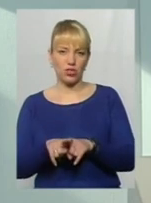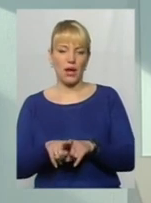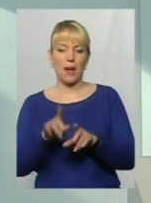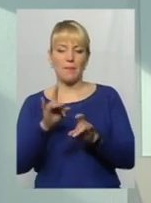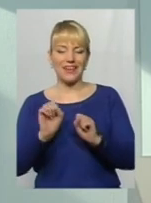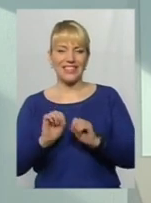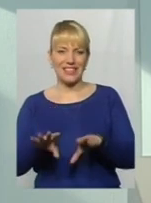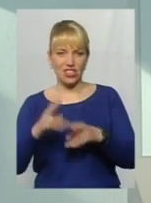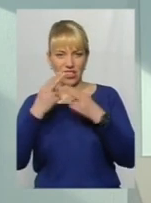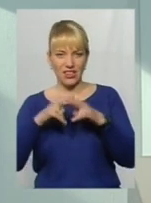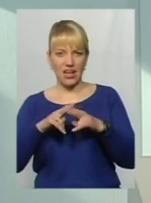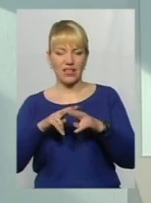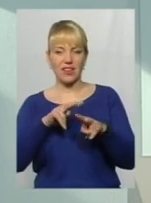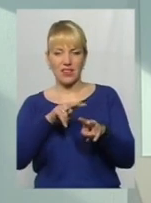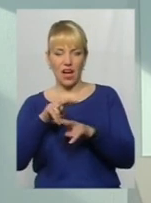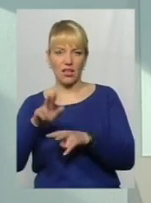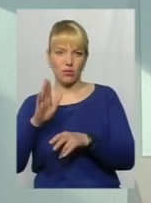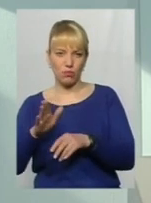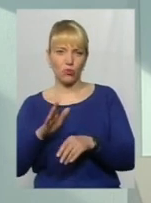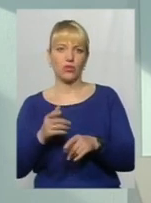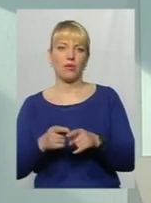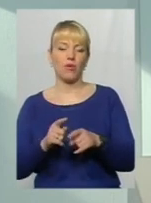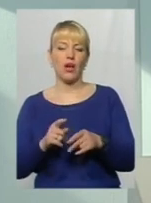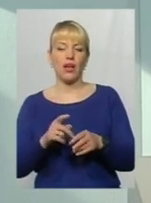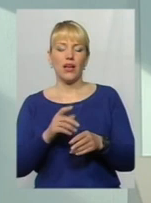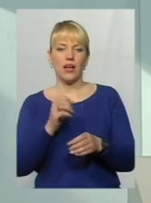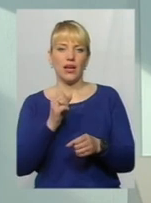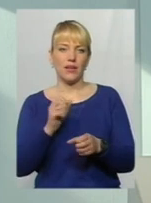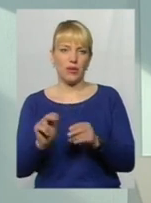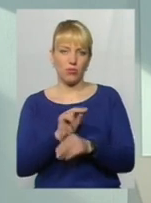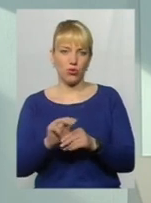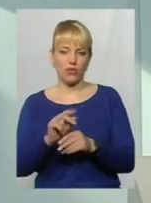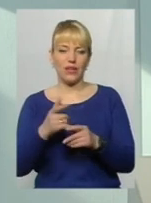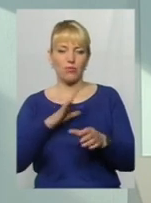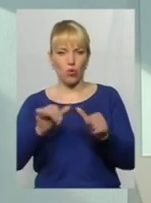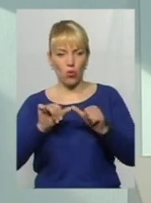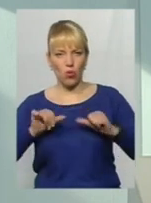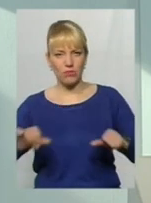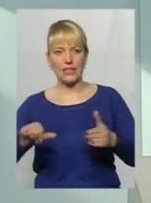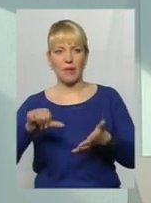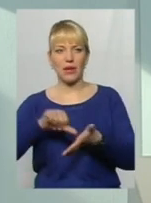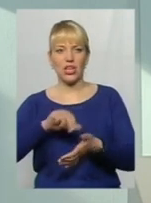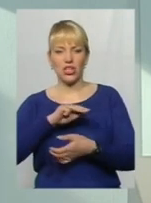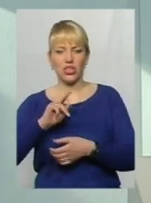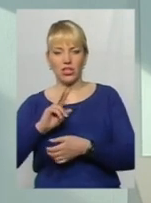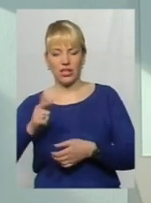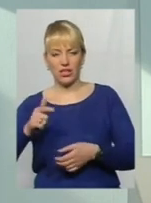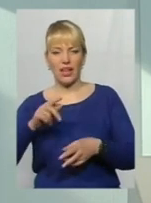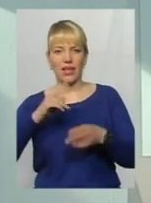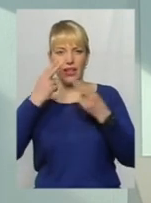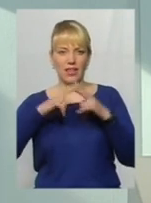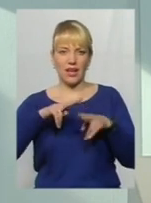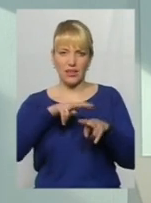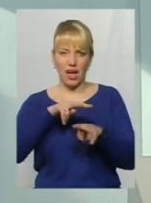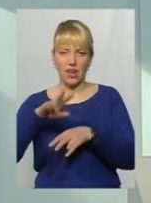здачі технагляду будемо їх переробляти. Це вже комісійно виїжджало. Комісія складалася з представника УЖКГ технагляду і наших